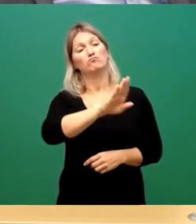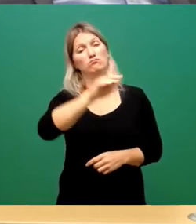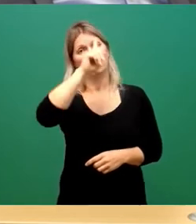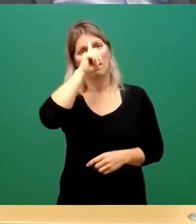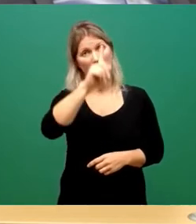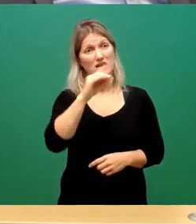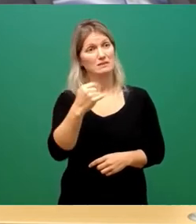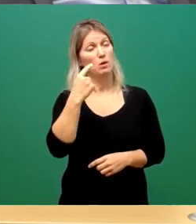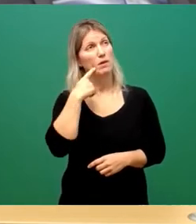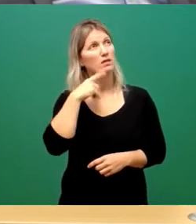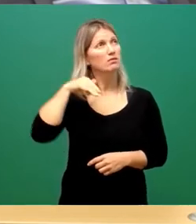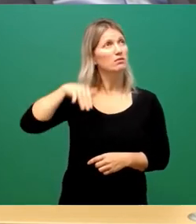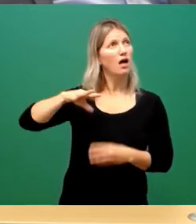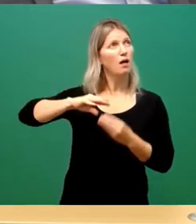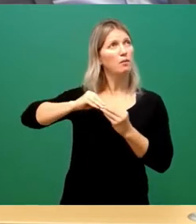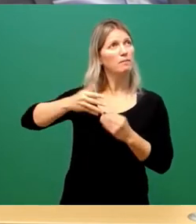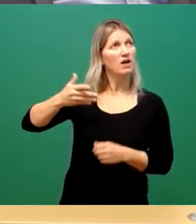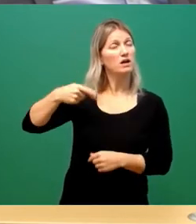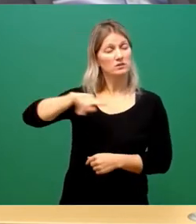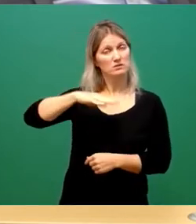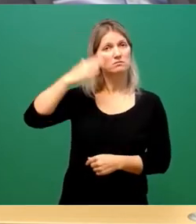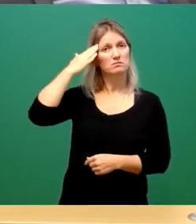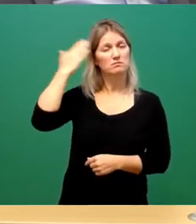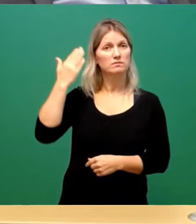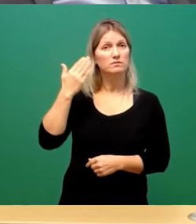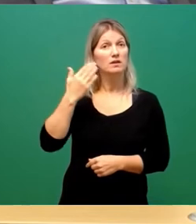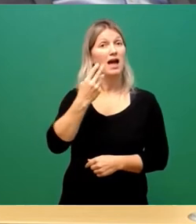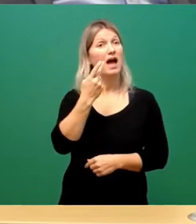sind. Und ich sage, eine Million Euro sind 20 Personalstellen,